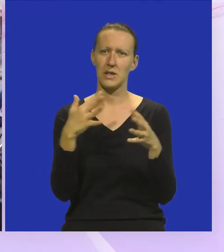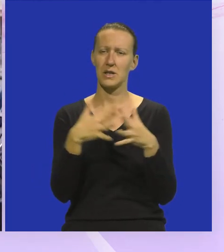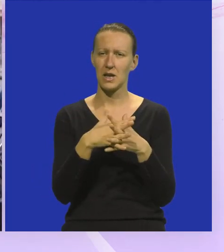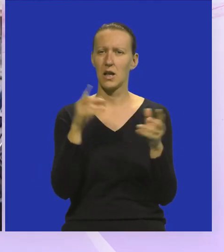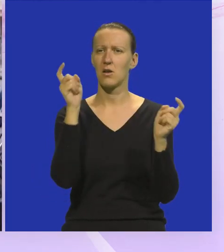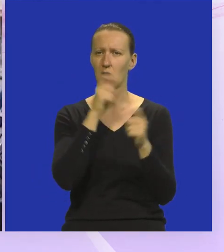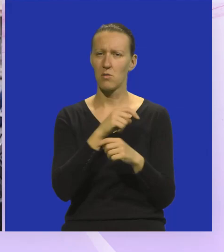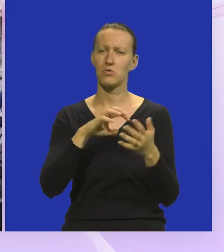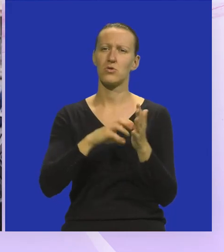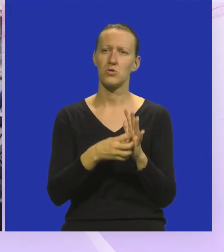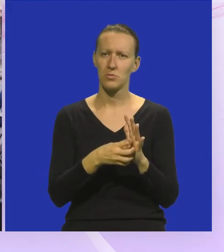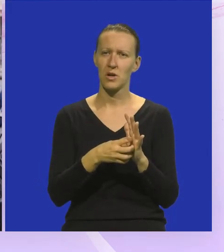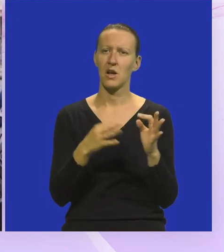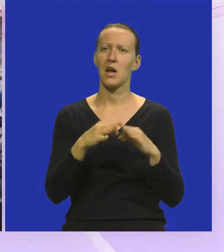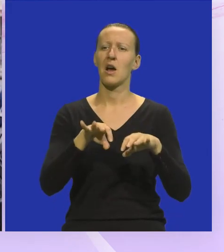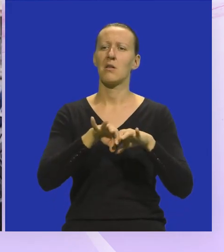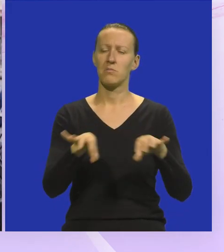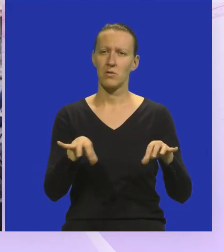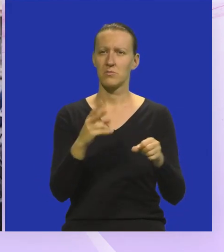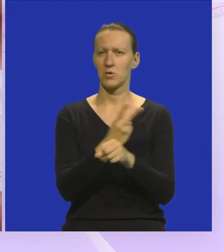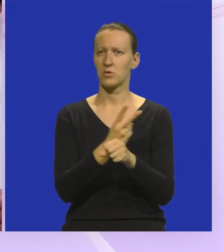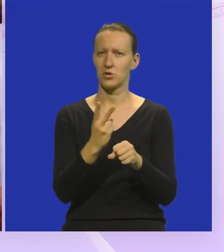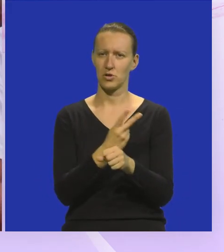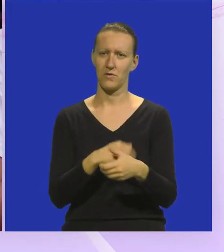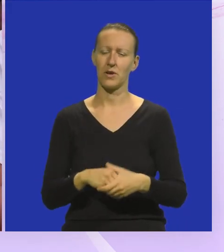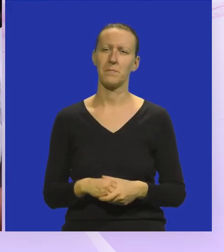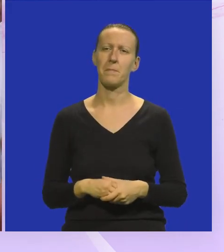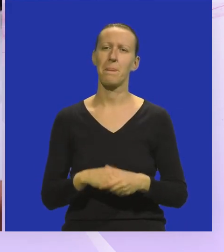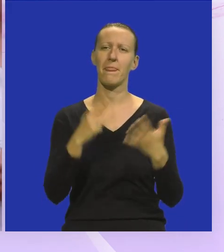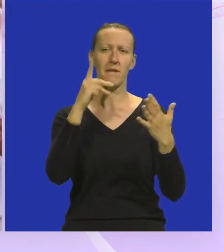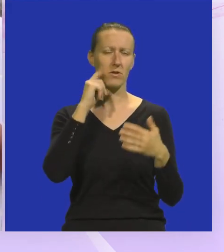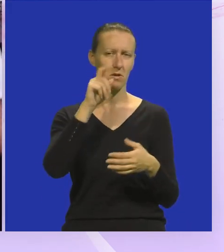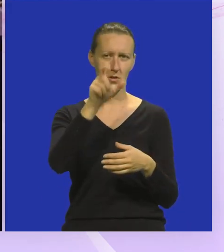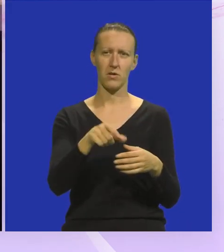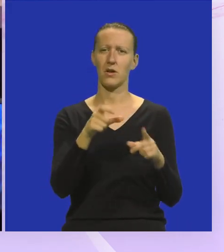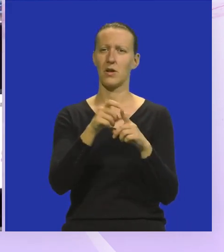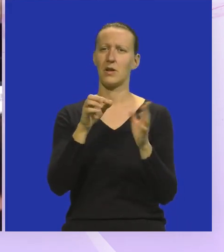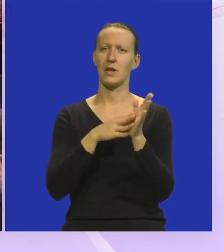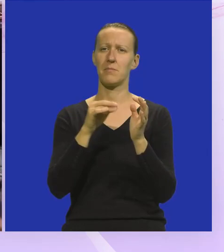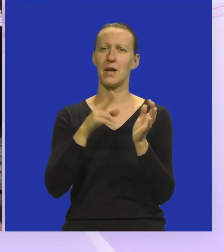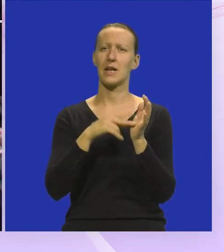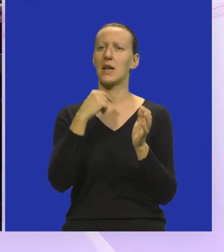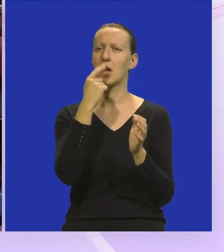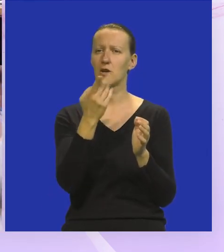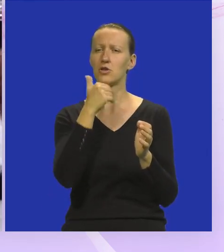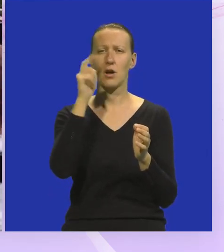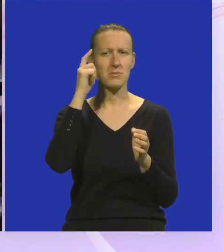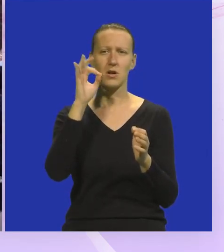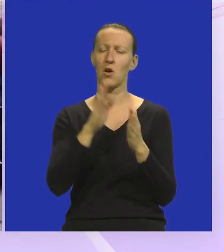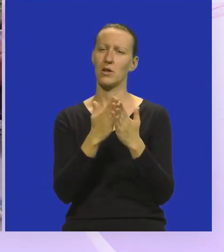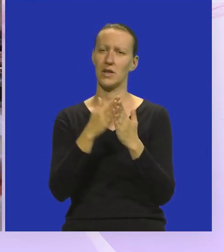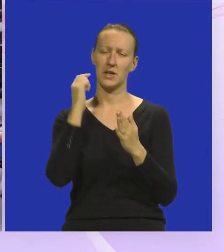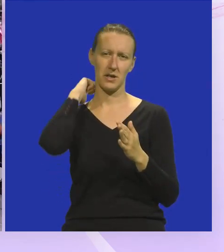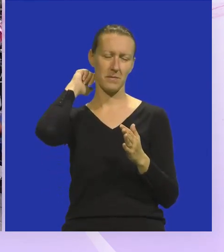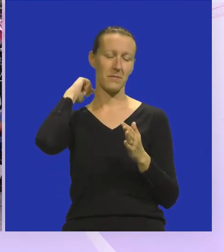gradovi, općine, županije, a posebno država. Devetogodišnja Enija DeMarine rekla nam je što misli o knjizi.